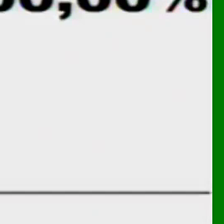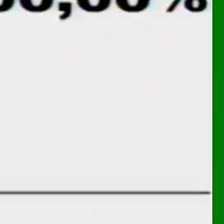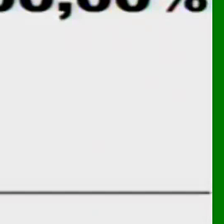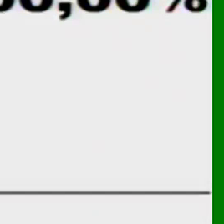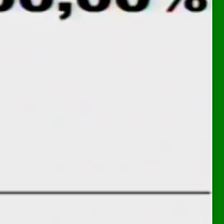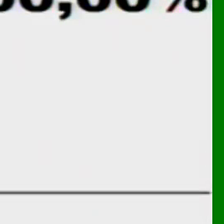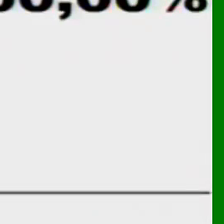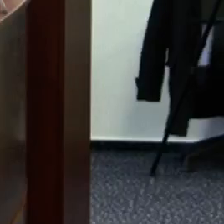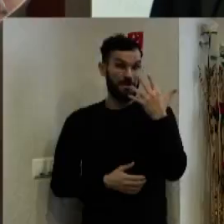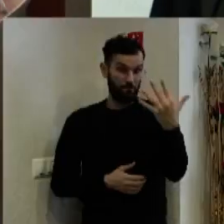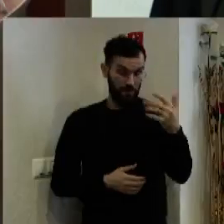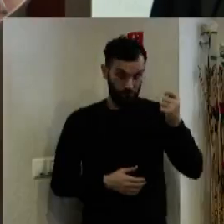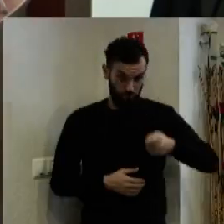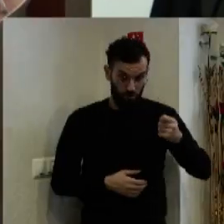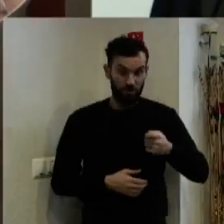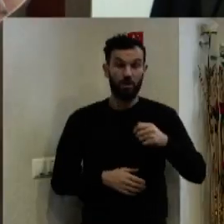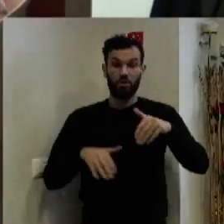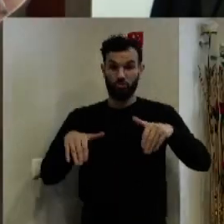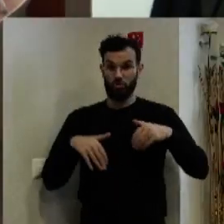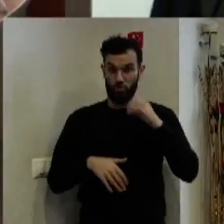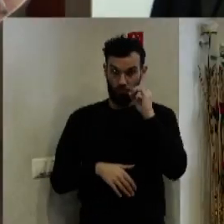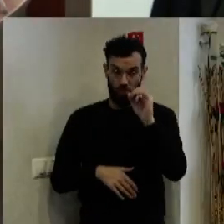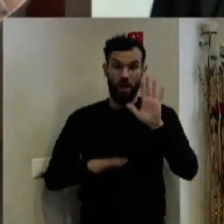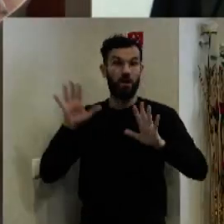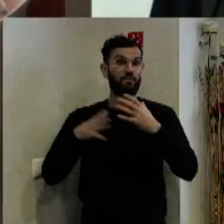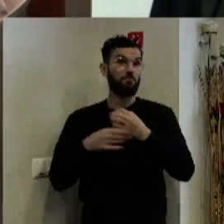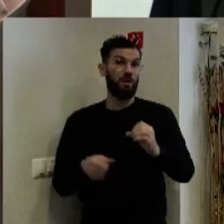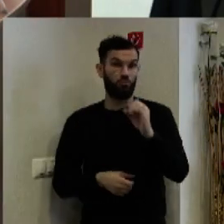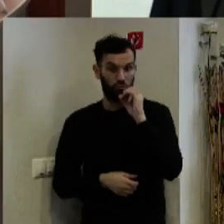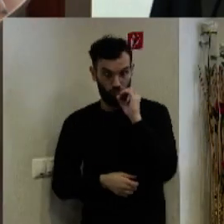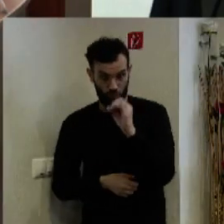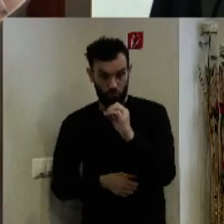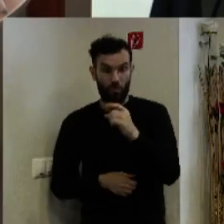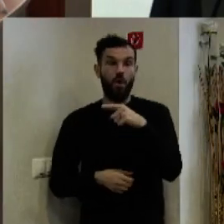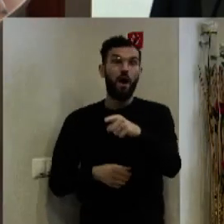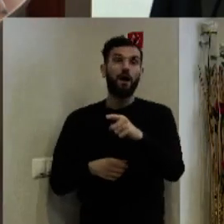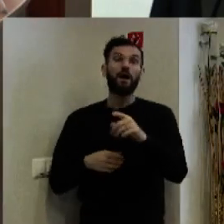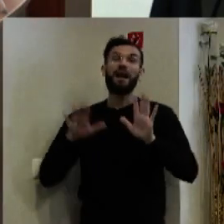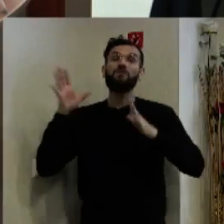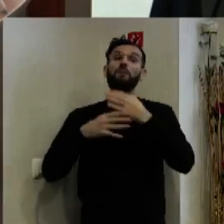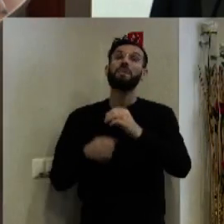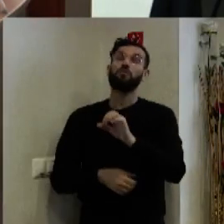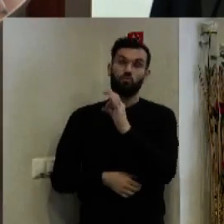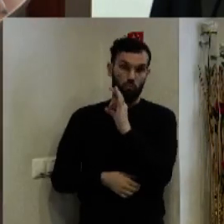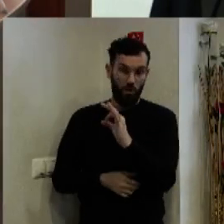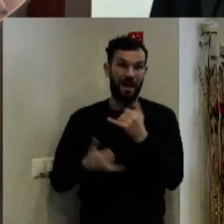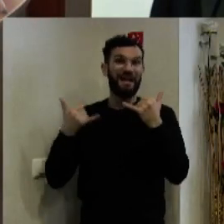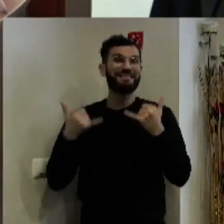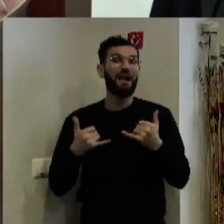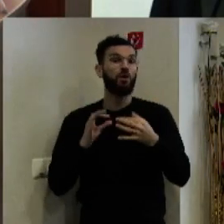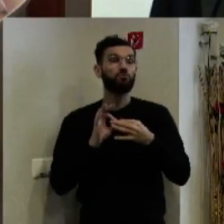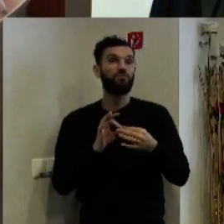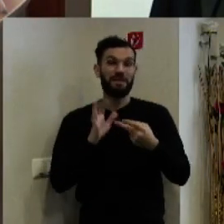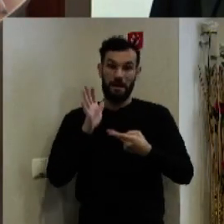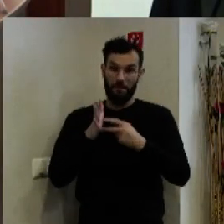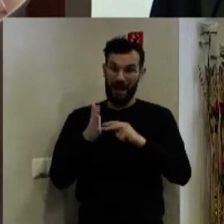Za 35 poslancov proti 0, zdržalo sa 0, nehlasovalo 0. uznesenie a plán kontrolnej činnosti